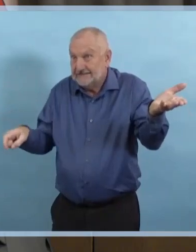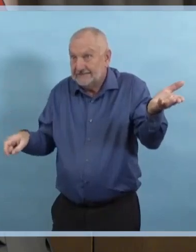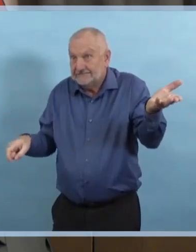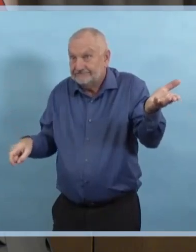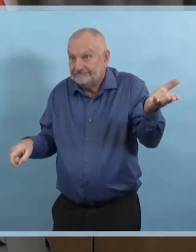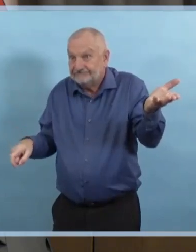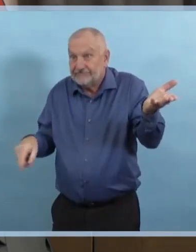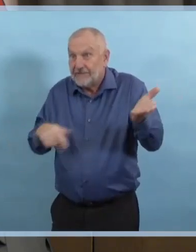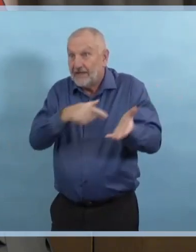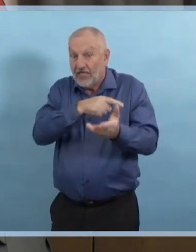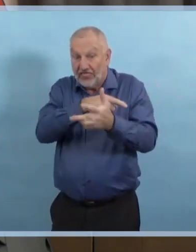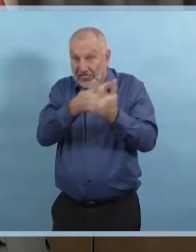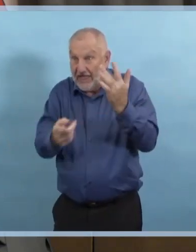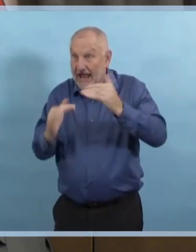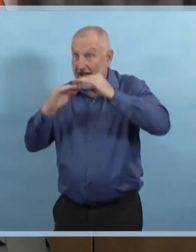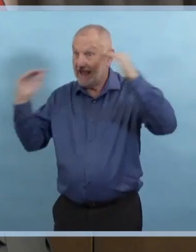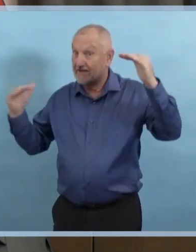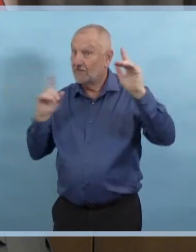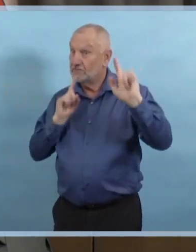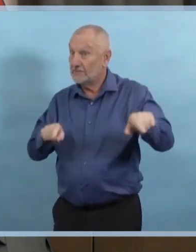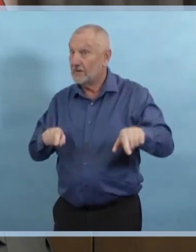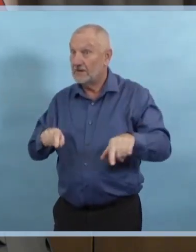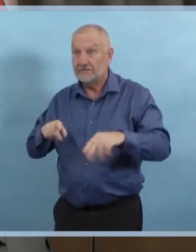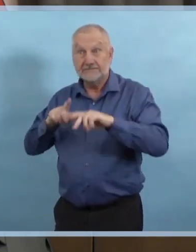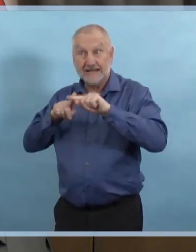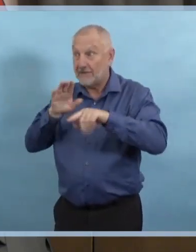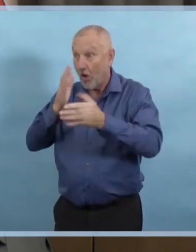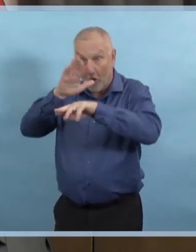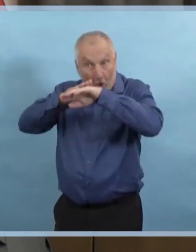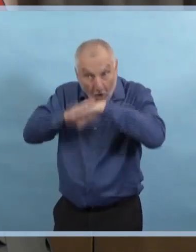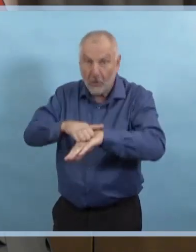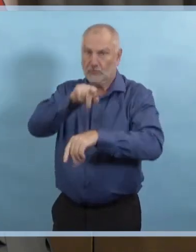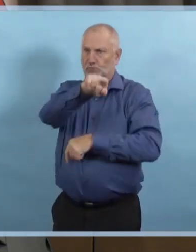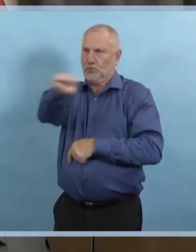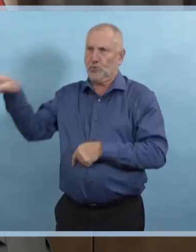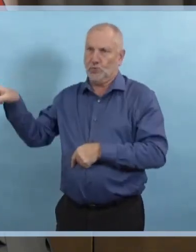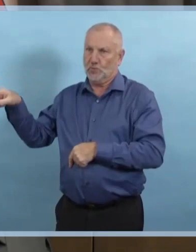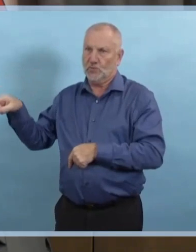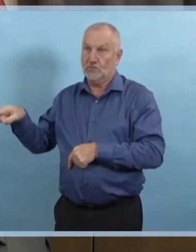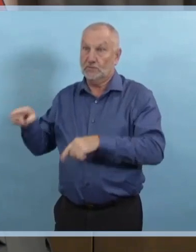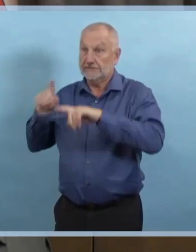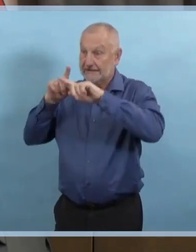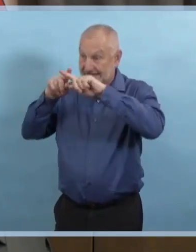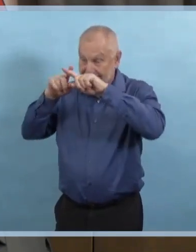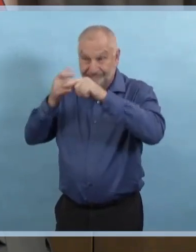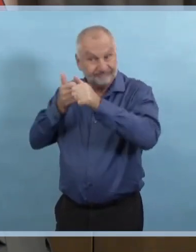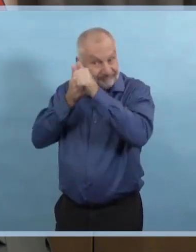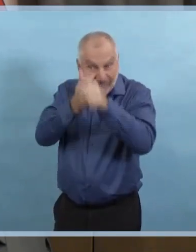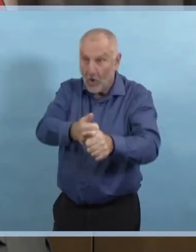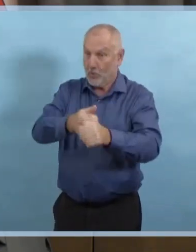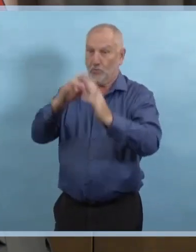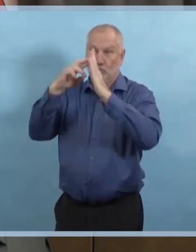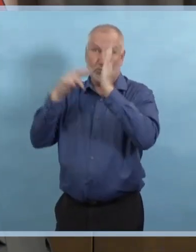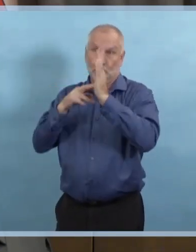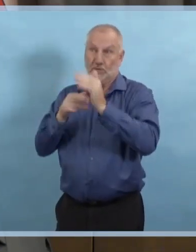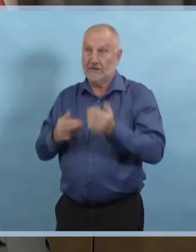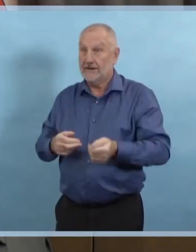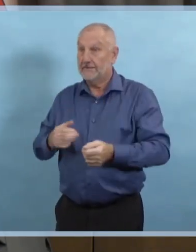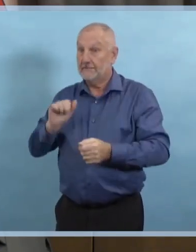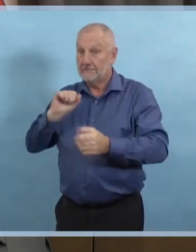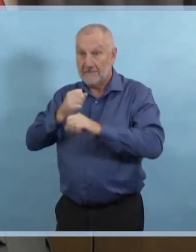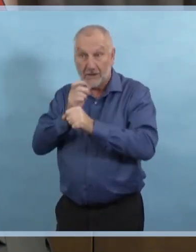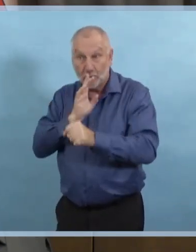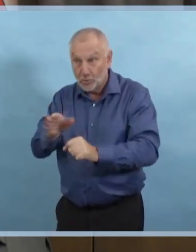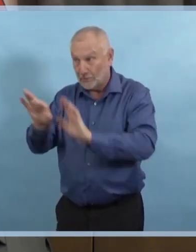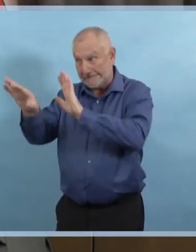part, de prendre des bonnes décisions et de minimiser la transmission de la COVID-19. Et en gérant cette pandémie, notre système